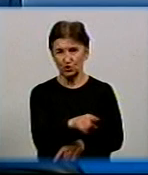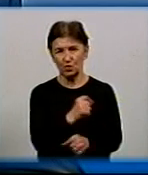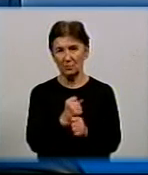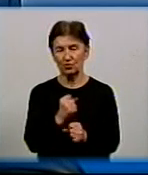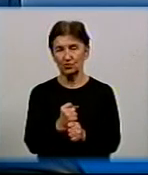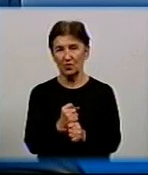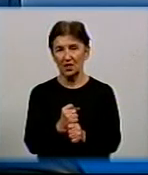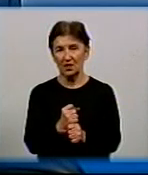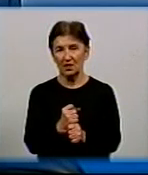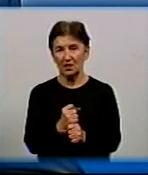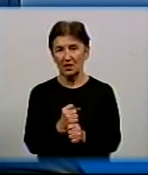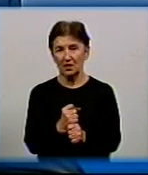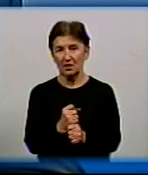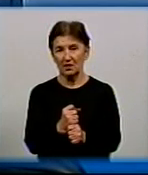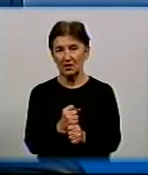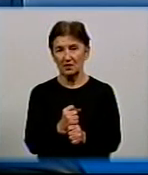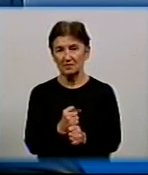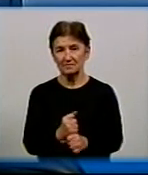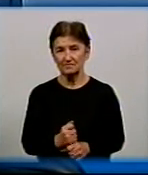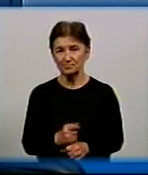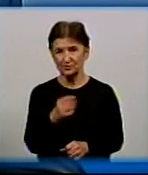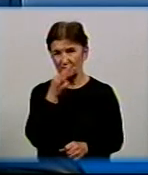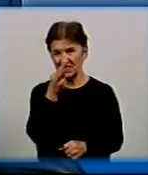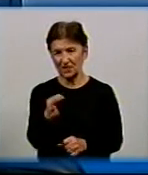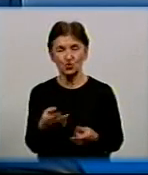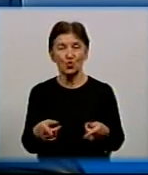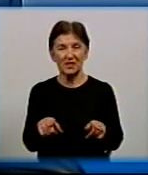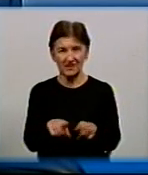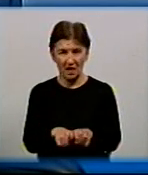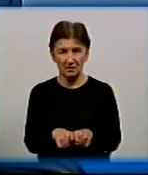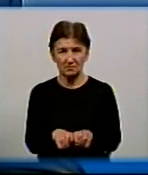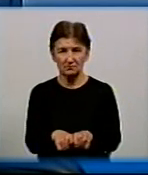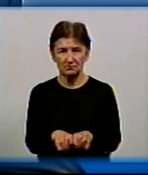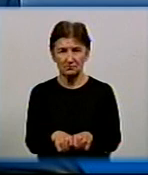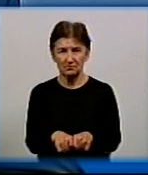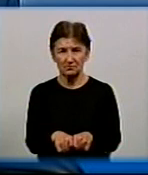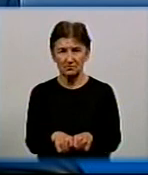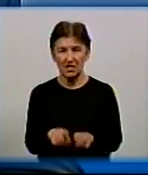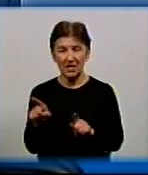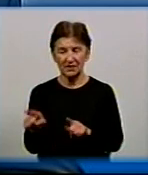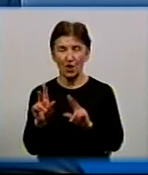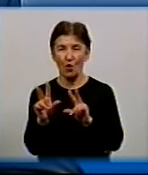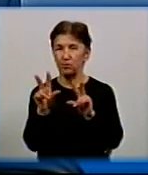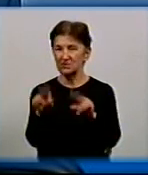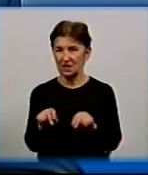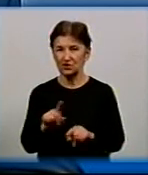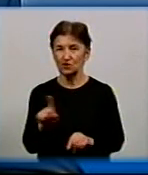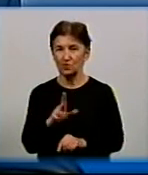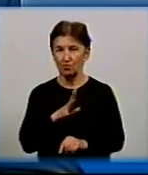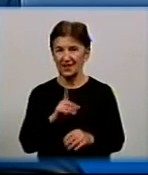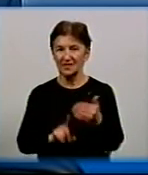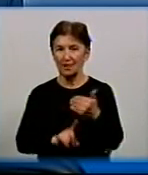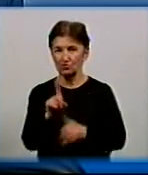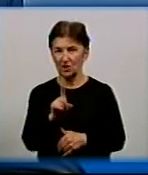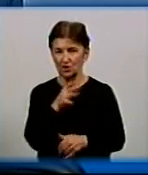скажу так, що ті обіцянки, які були на початку опалювального